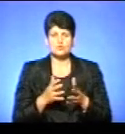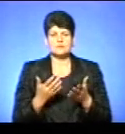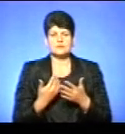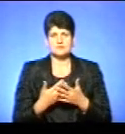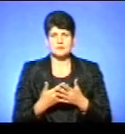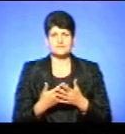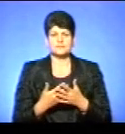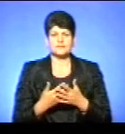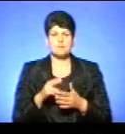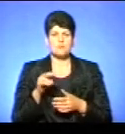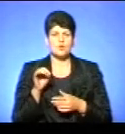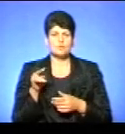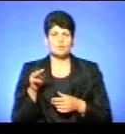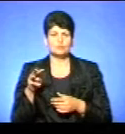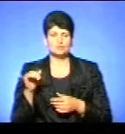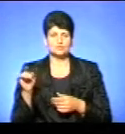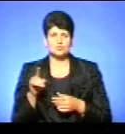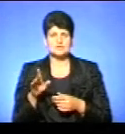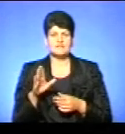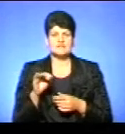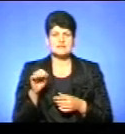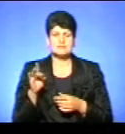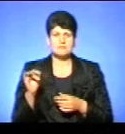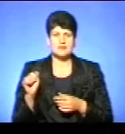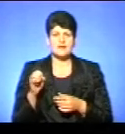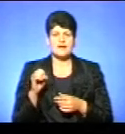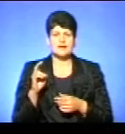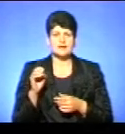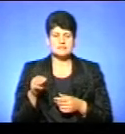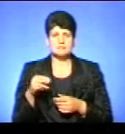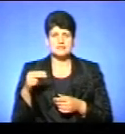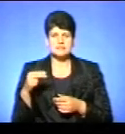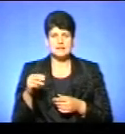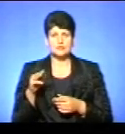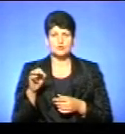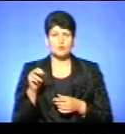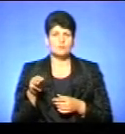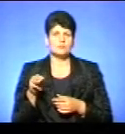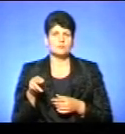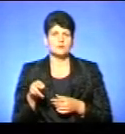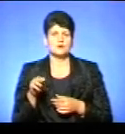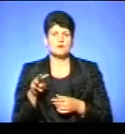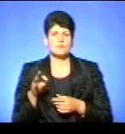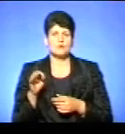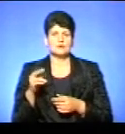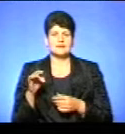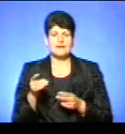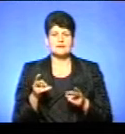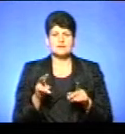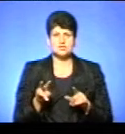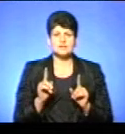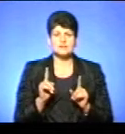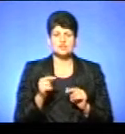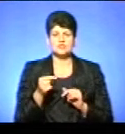типу, поп-музика, прес-конференція, віце-прем'єр, екс-президент, топ-модель і такі інші, натомість залишити через